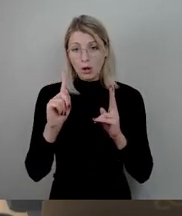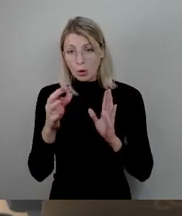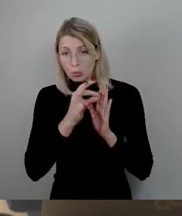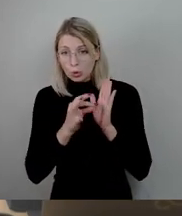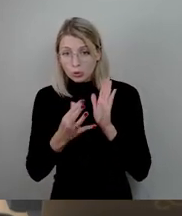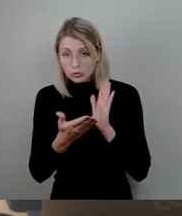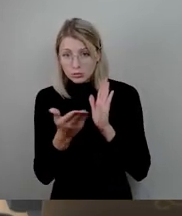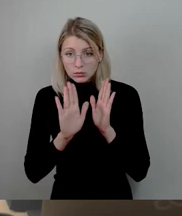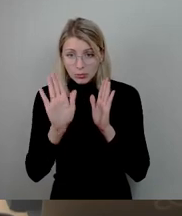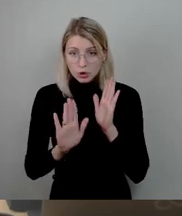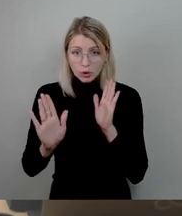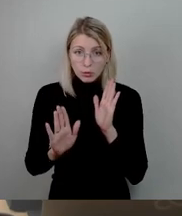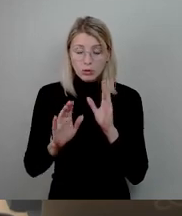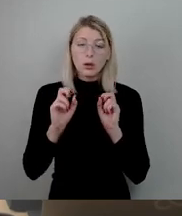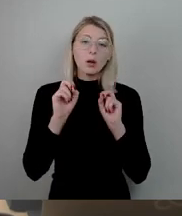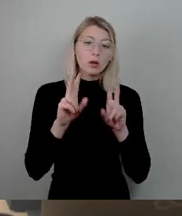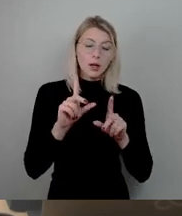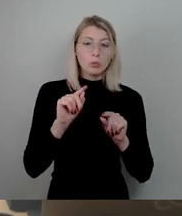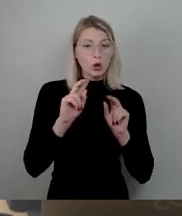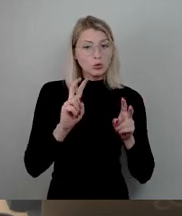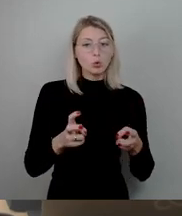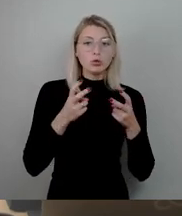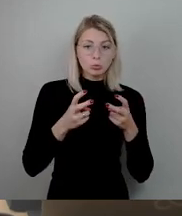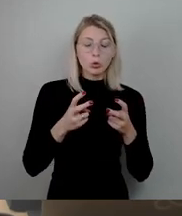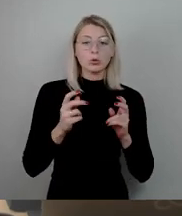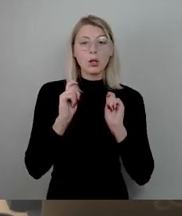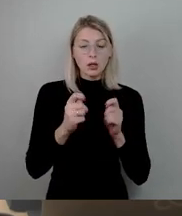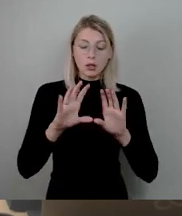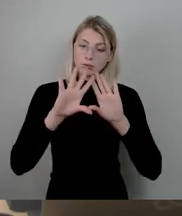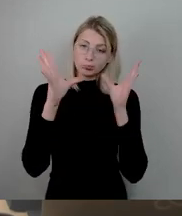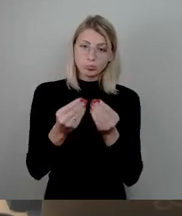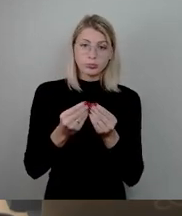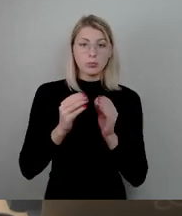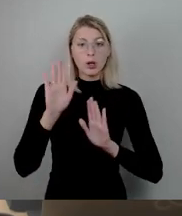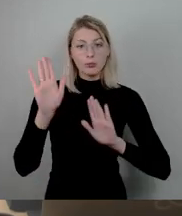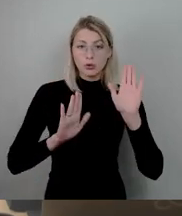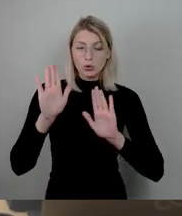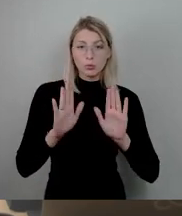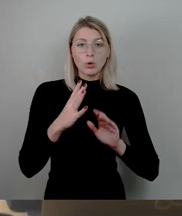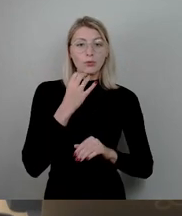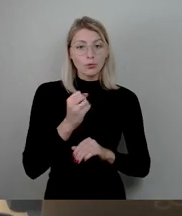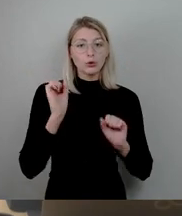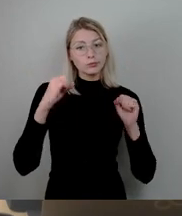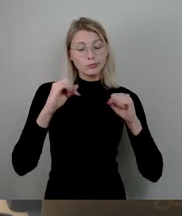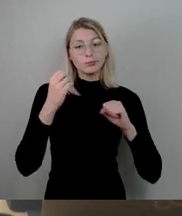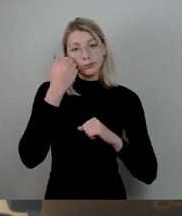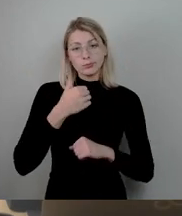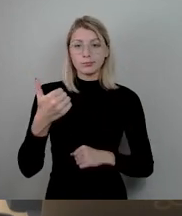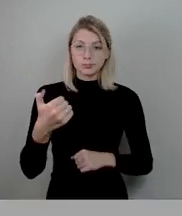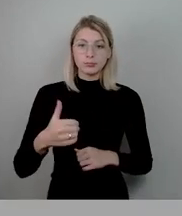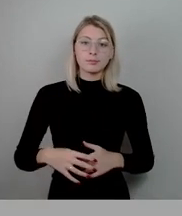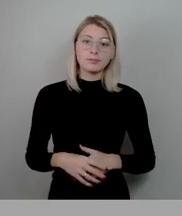dann stimmen wir den Ursprungsantrag komplett ab. Wer hier zustimmen kann, bitte ich um eine Stimme zeigen.